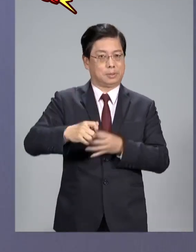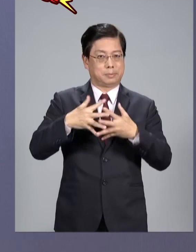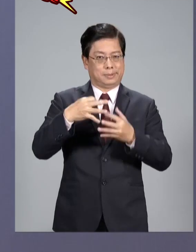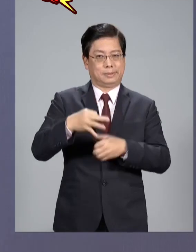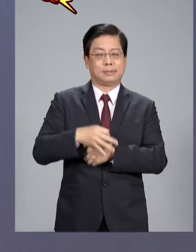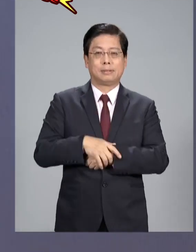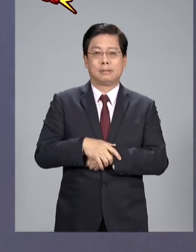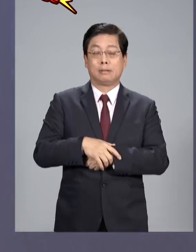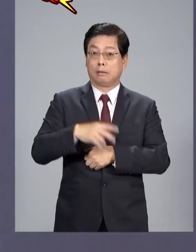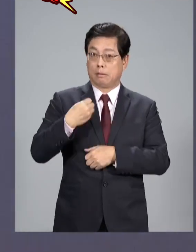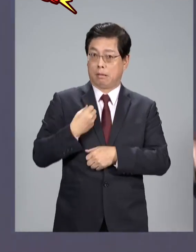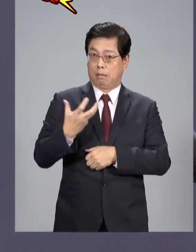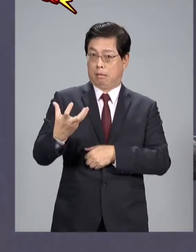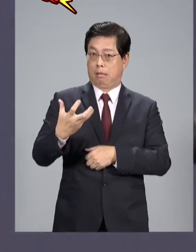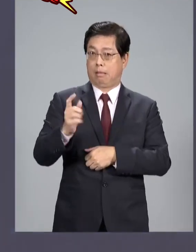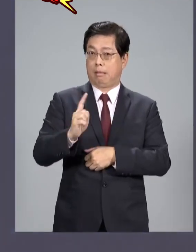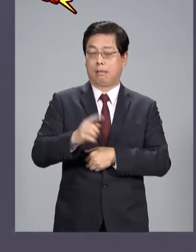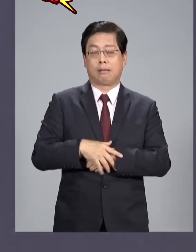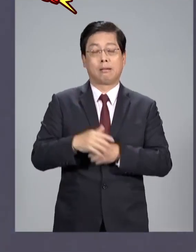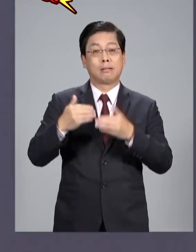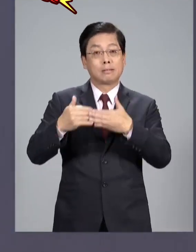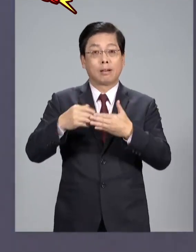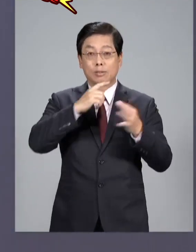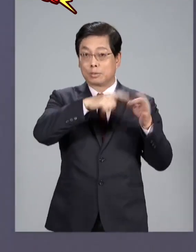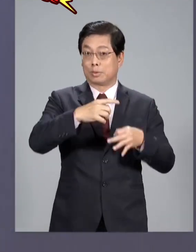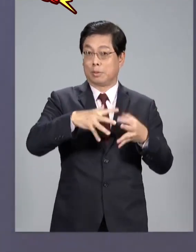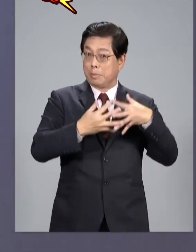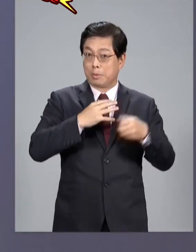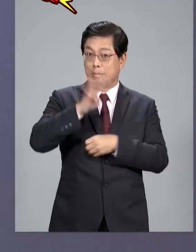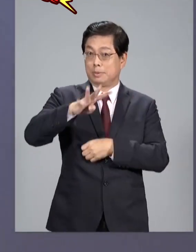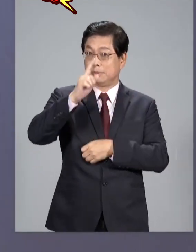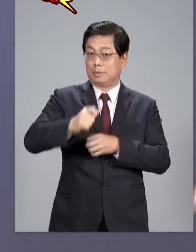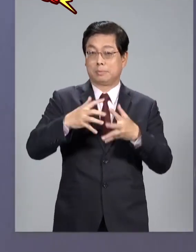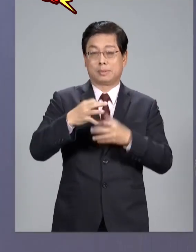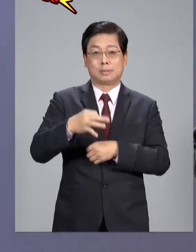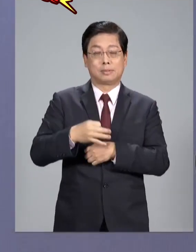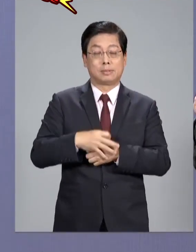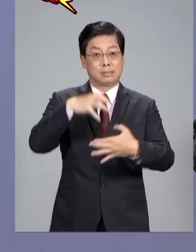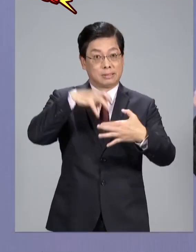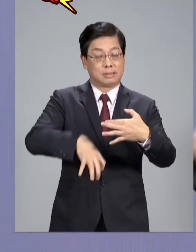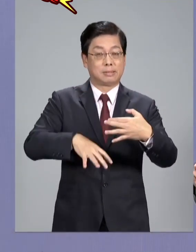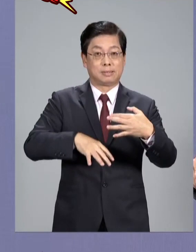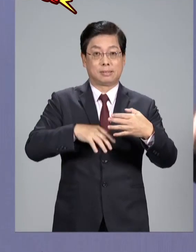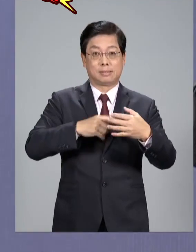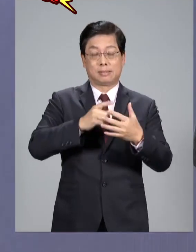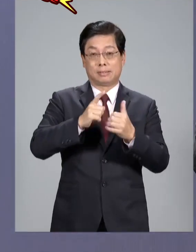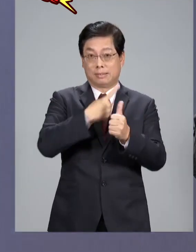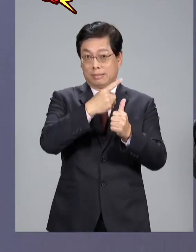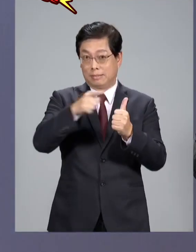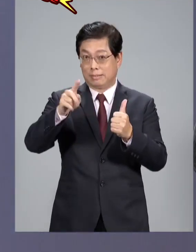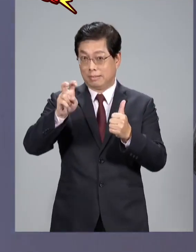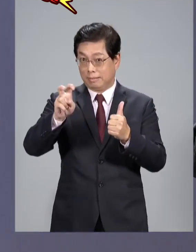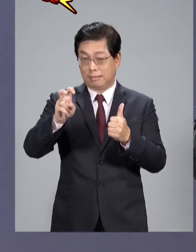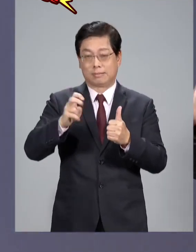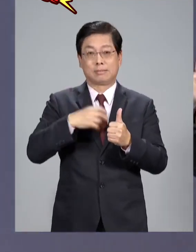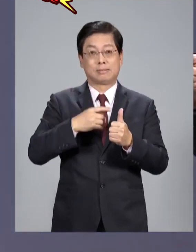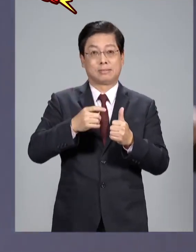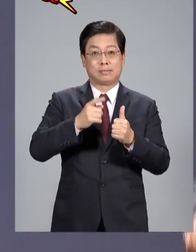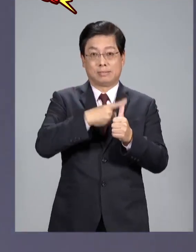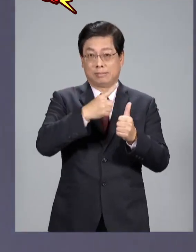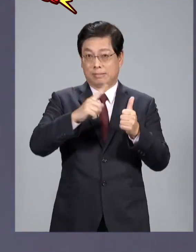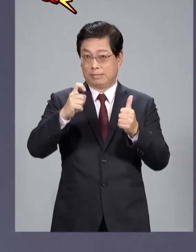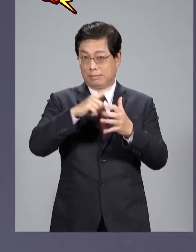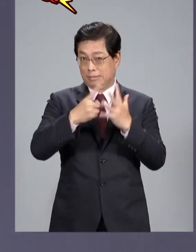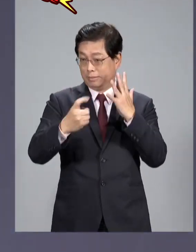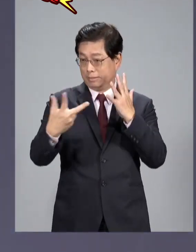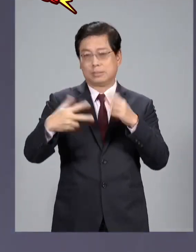億美金還賺這麼多錢大陸去年賺美國4000億美金裡面前20名的出口商前17